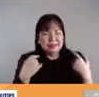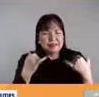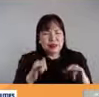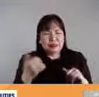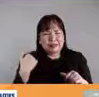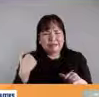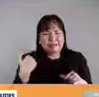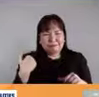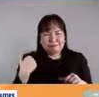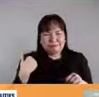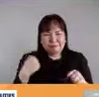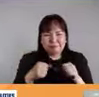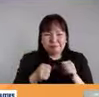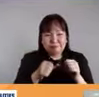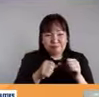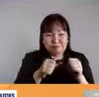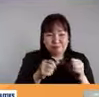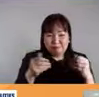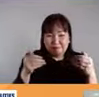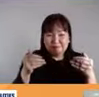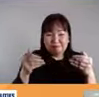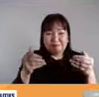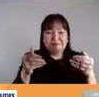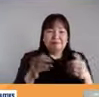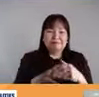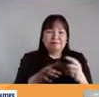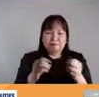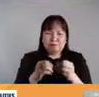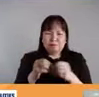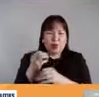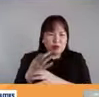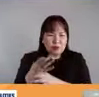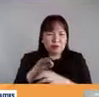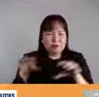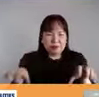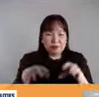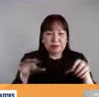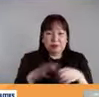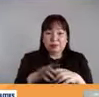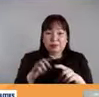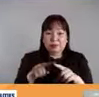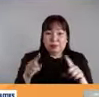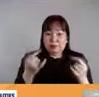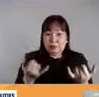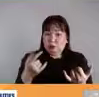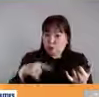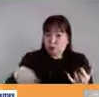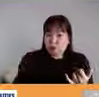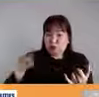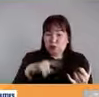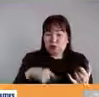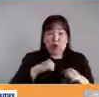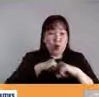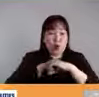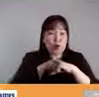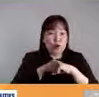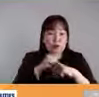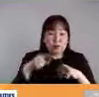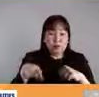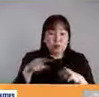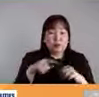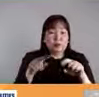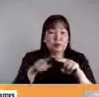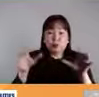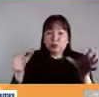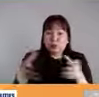in the pipeline kumbaga marami pa rin tayong dapat gawin kasi right now kaming lahat kaming mga advocates and groups of